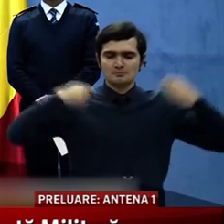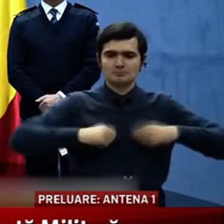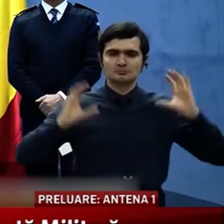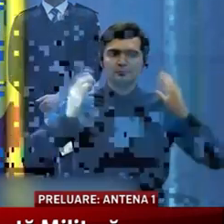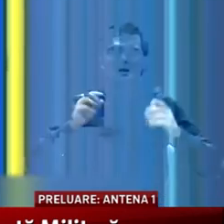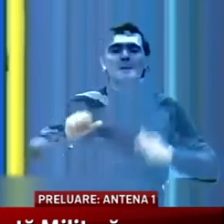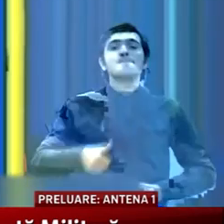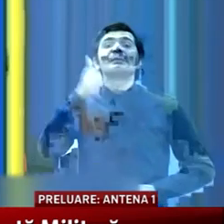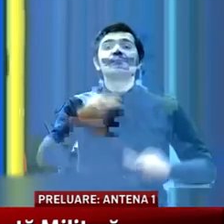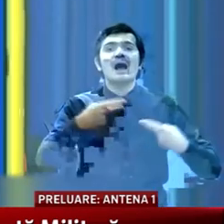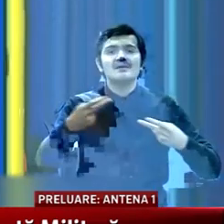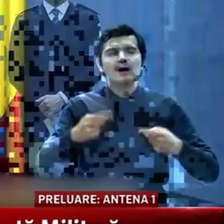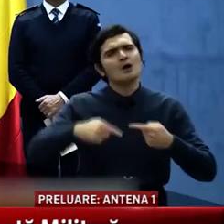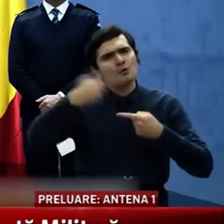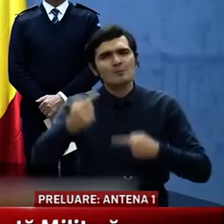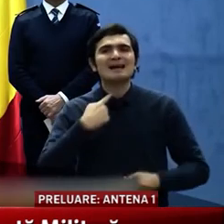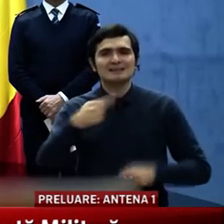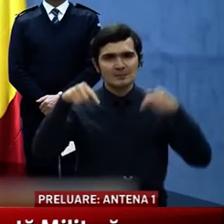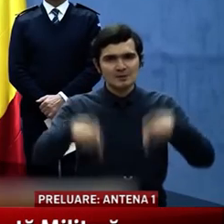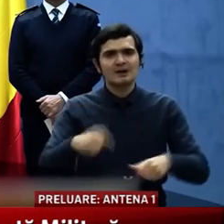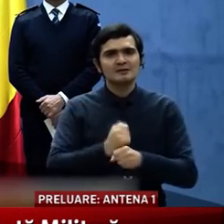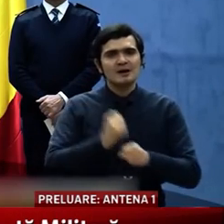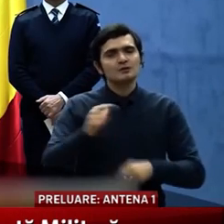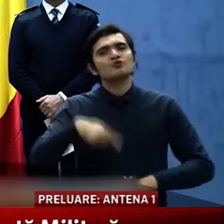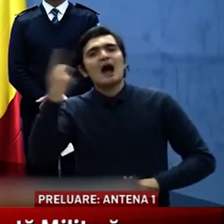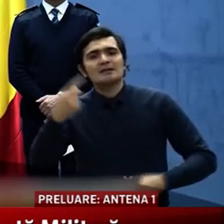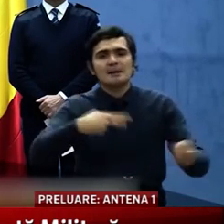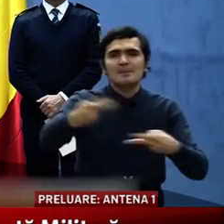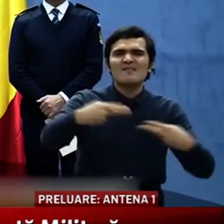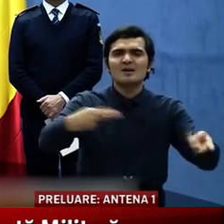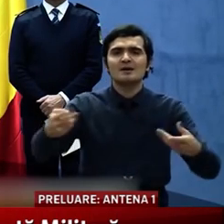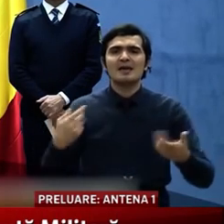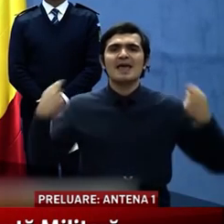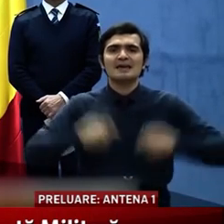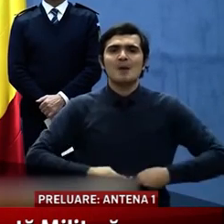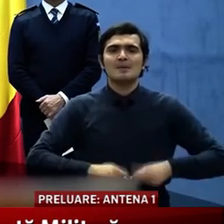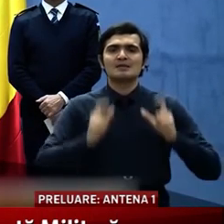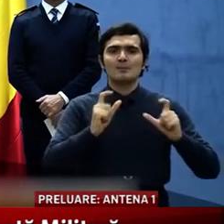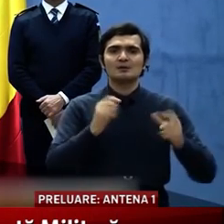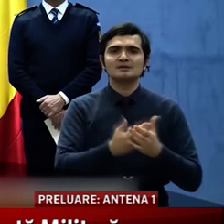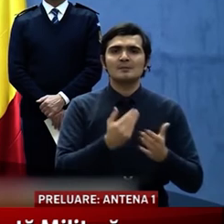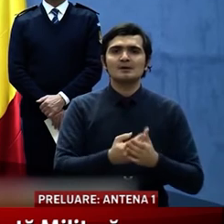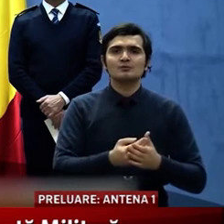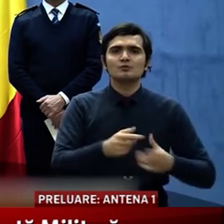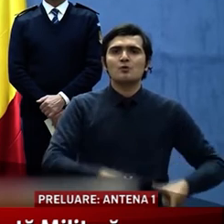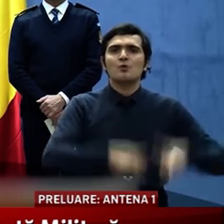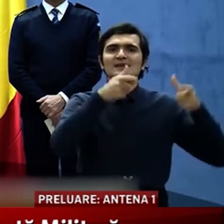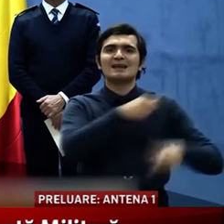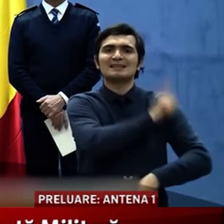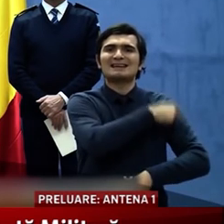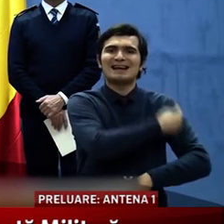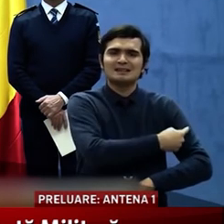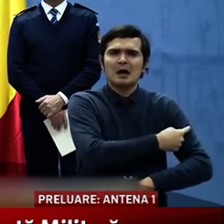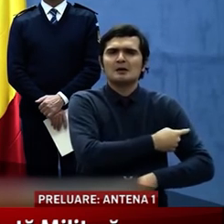Urmează în cursul acestei săptămâni să aibă loc și alte livrări de echipamente de protecție către unitățile sanitare care includ, bineînțeles,